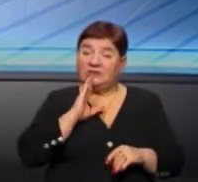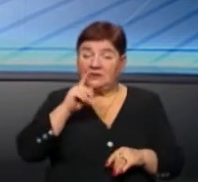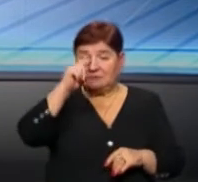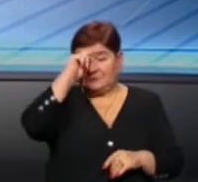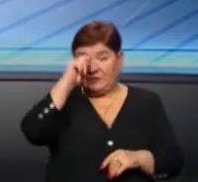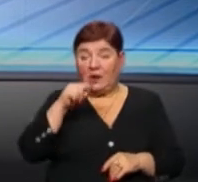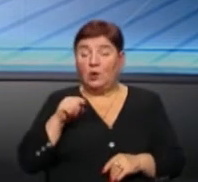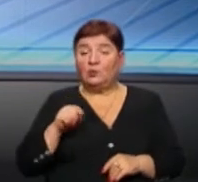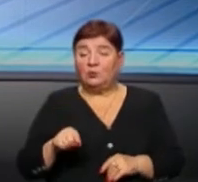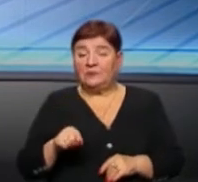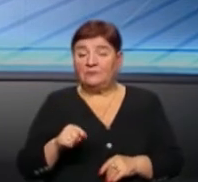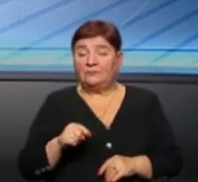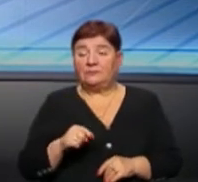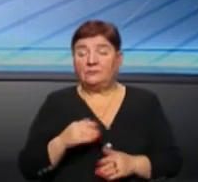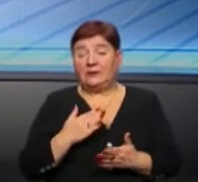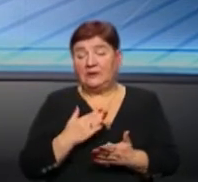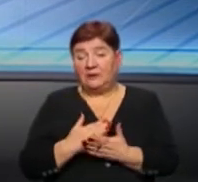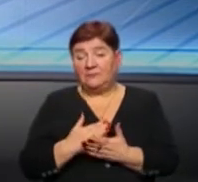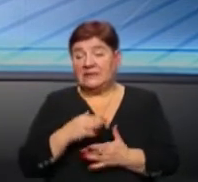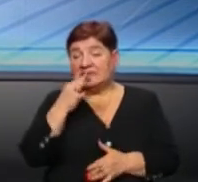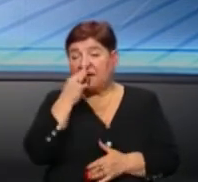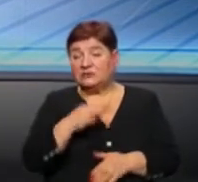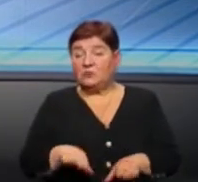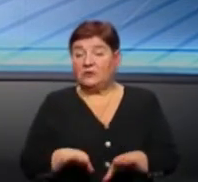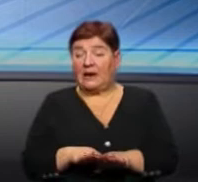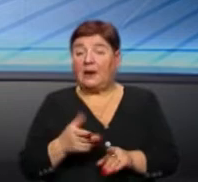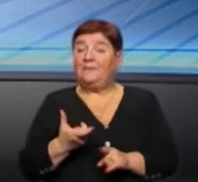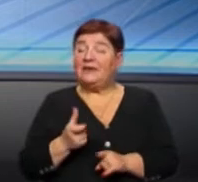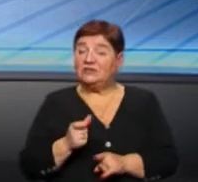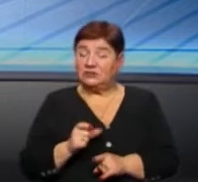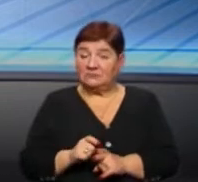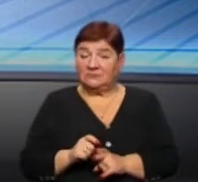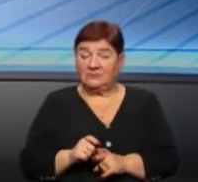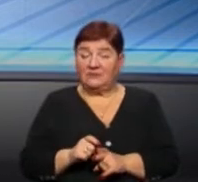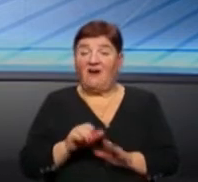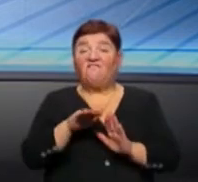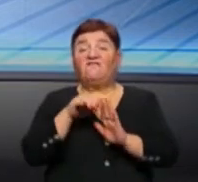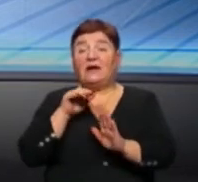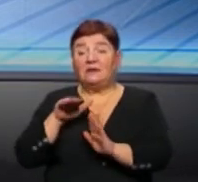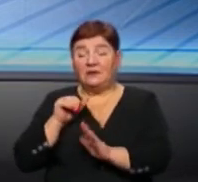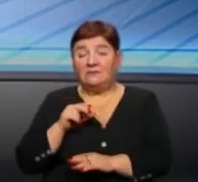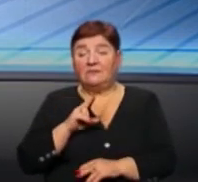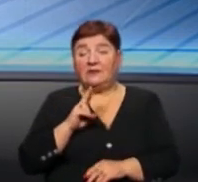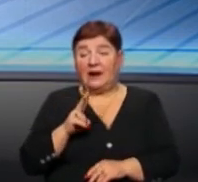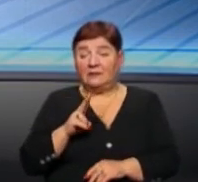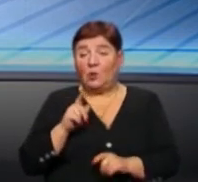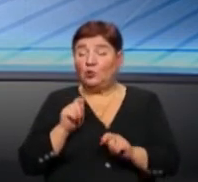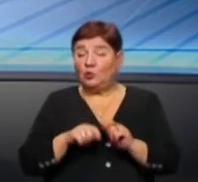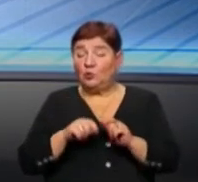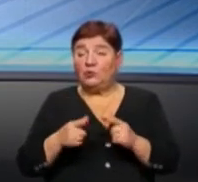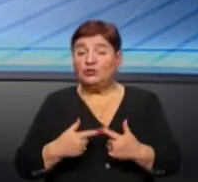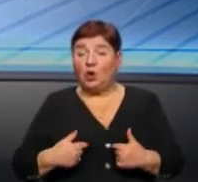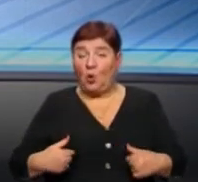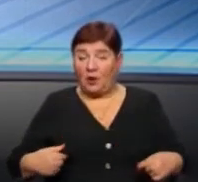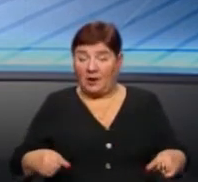Тут маємо, скажімо так, більше викликів, як контролюючий